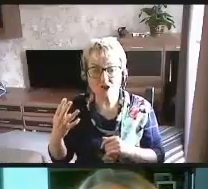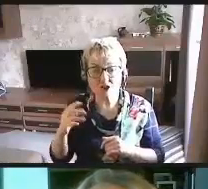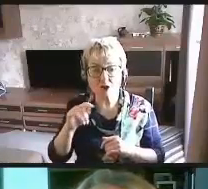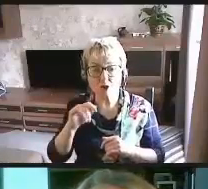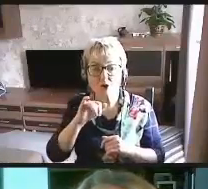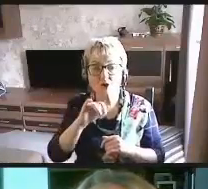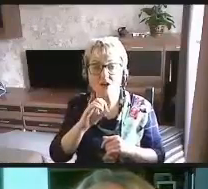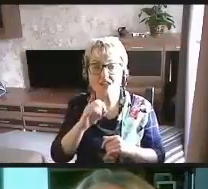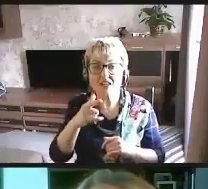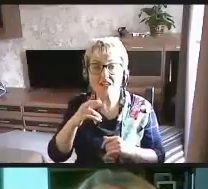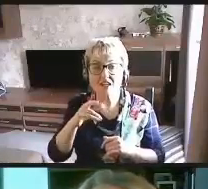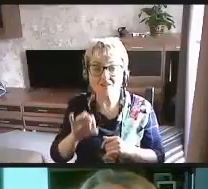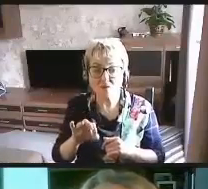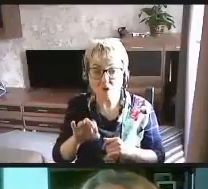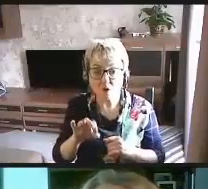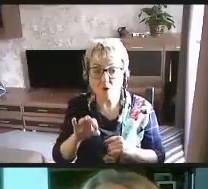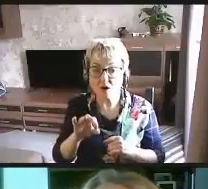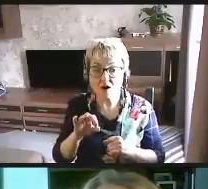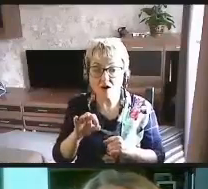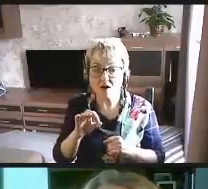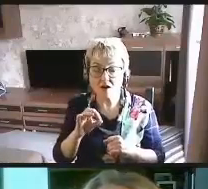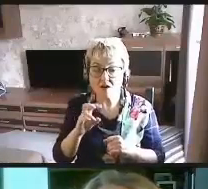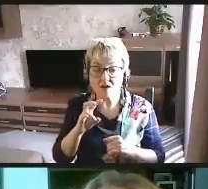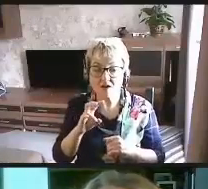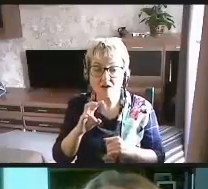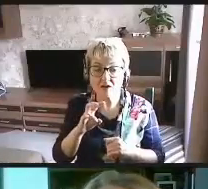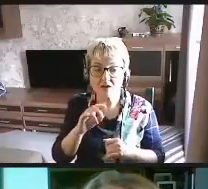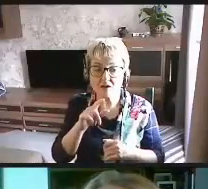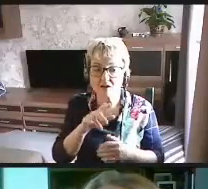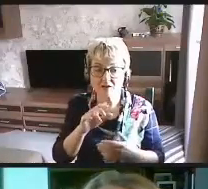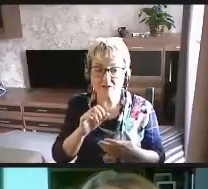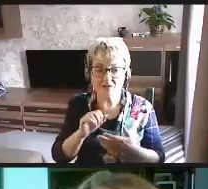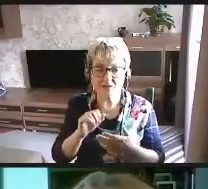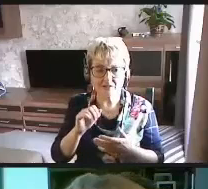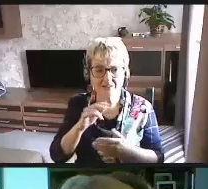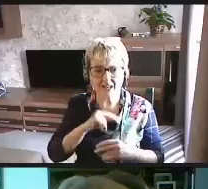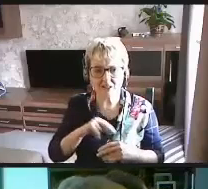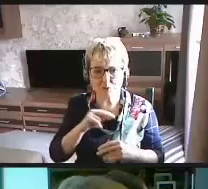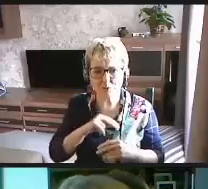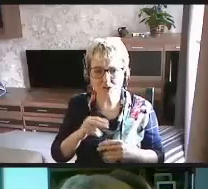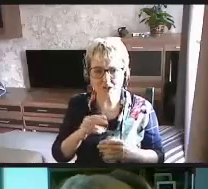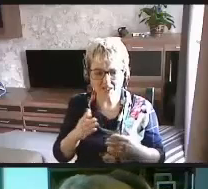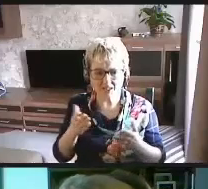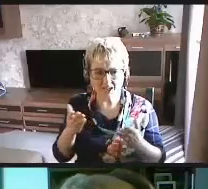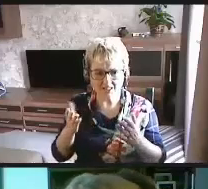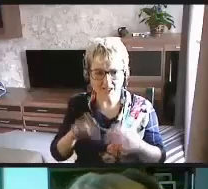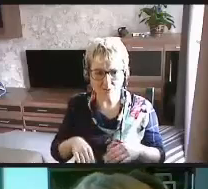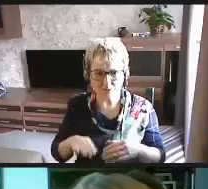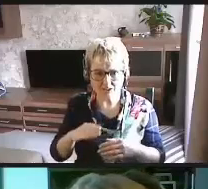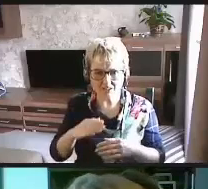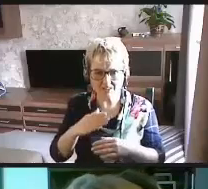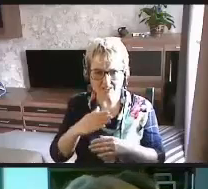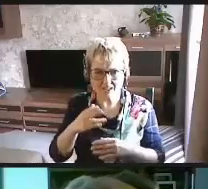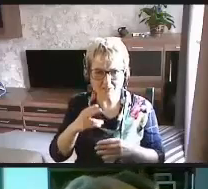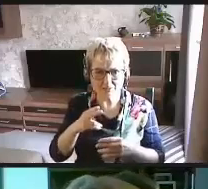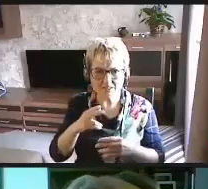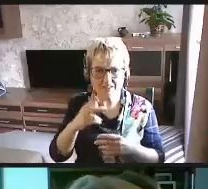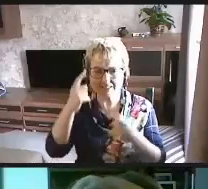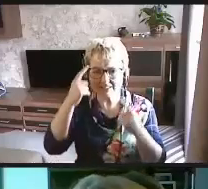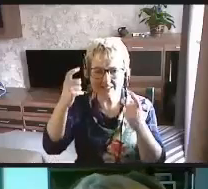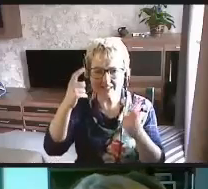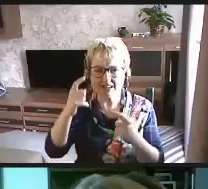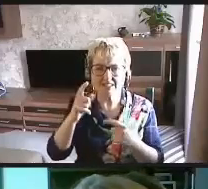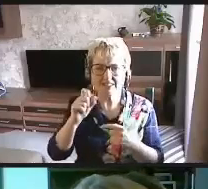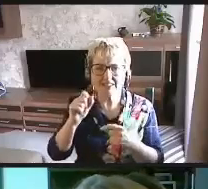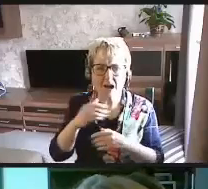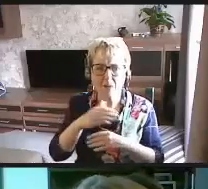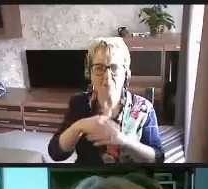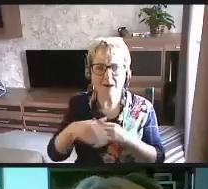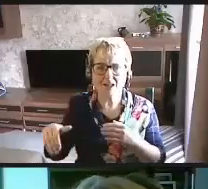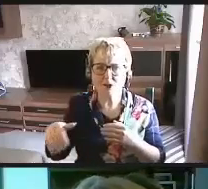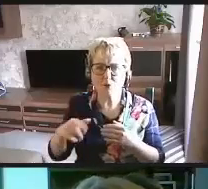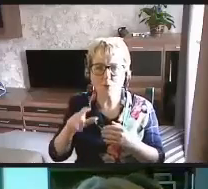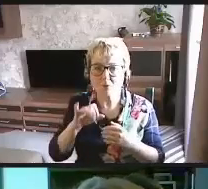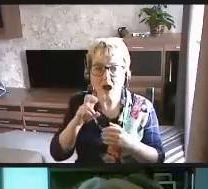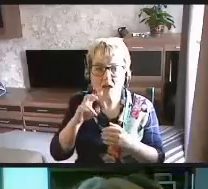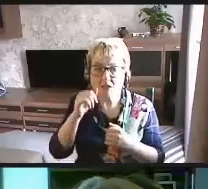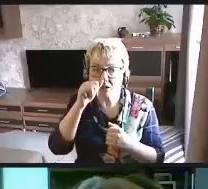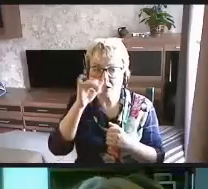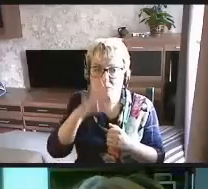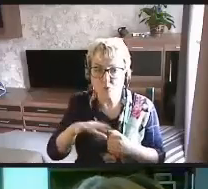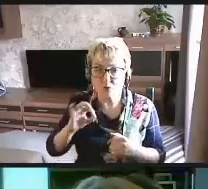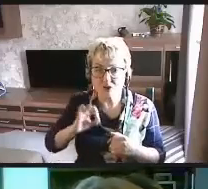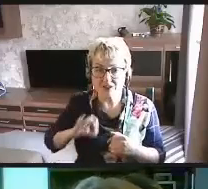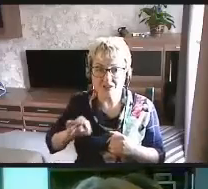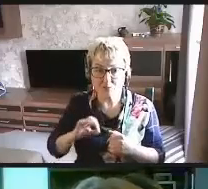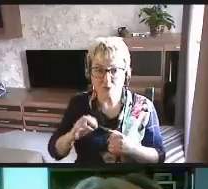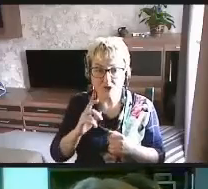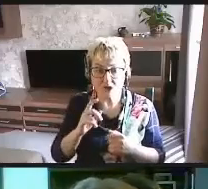то его незрячие сотрудники остаются за бортом информационных потоков, потому что они не могут